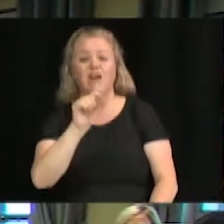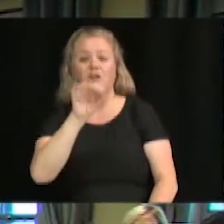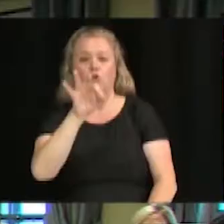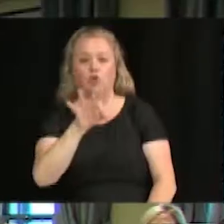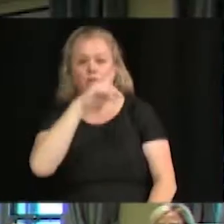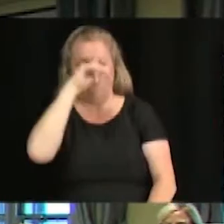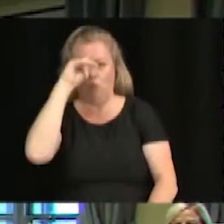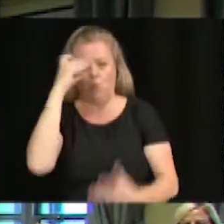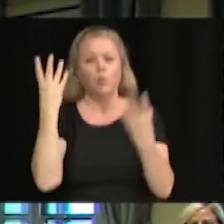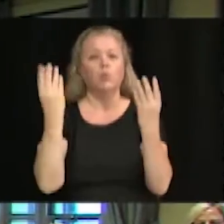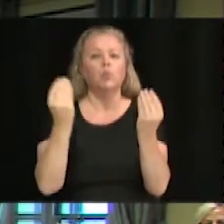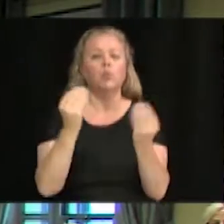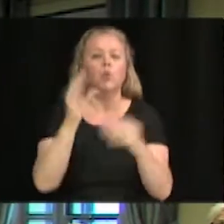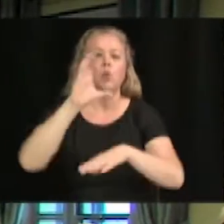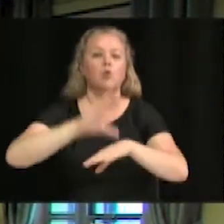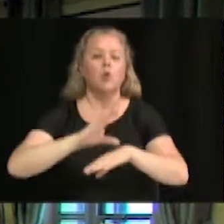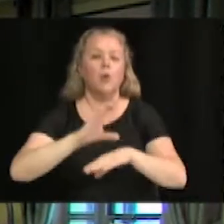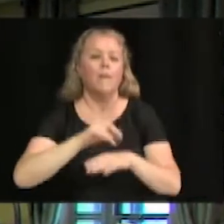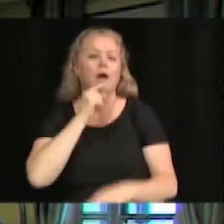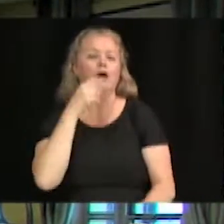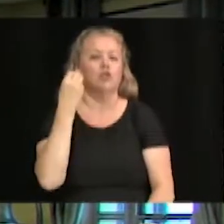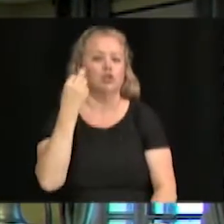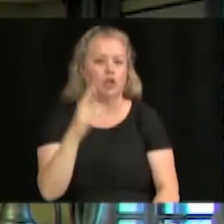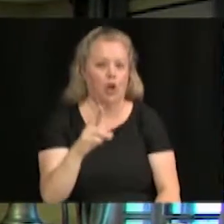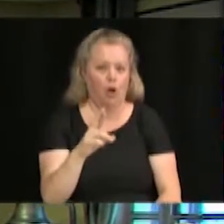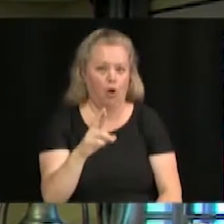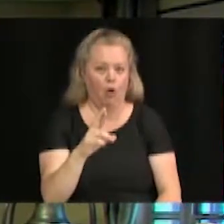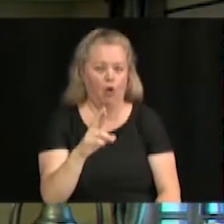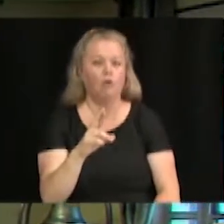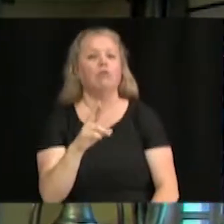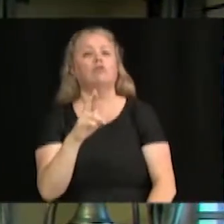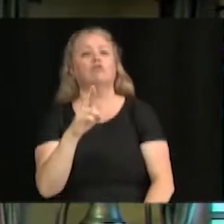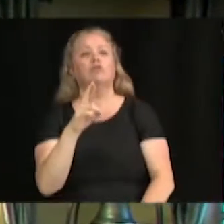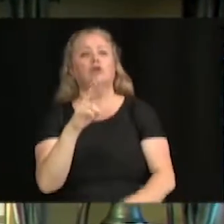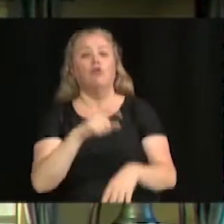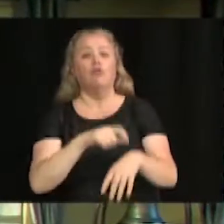situé tout juste à côté de l'Hôtel-de-Ville, aux deux rues Drouin.